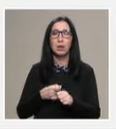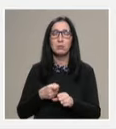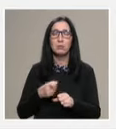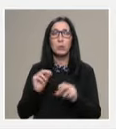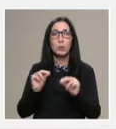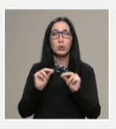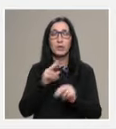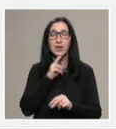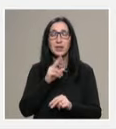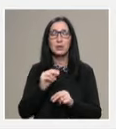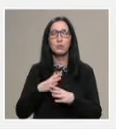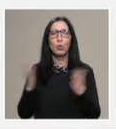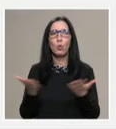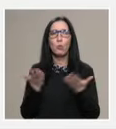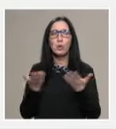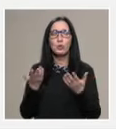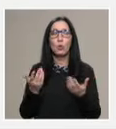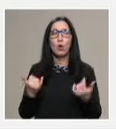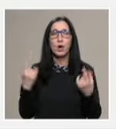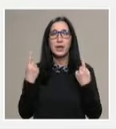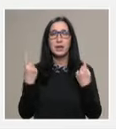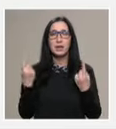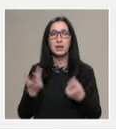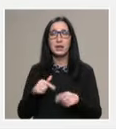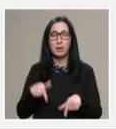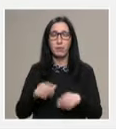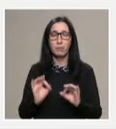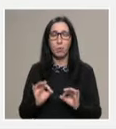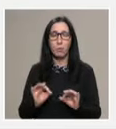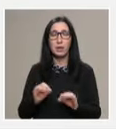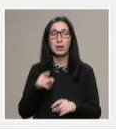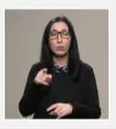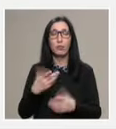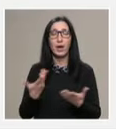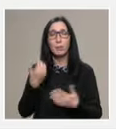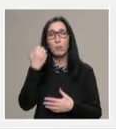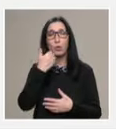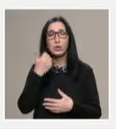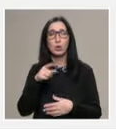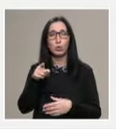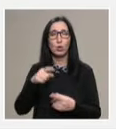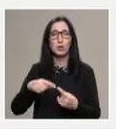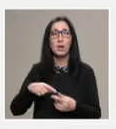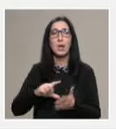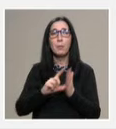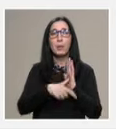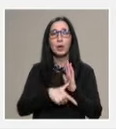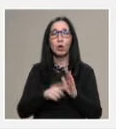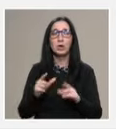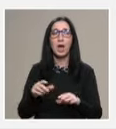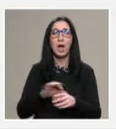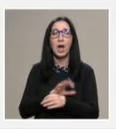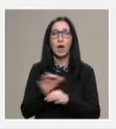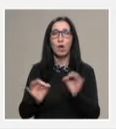Преподавателите много бързо реагираха и осъществяваме в момента, и това е така ползата от този период на COVID,